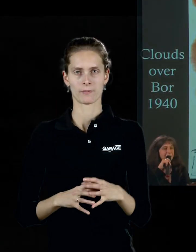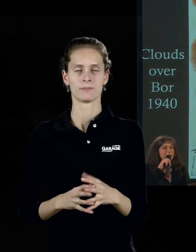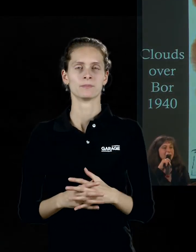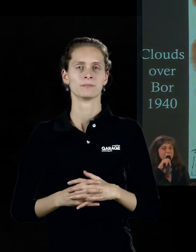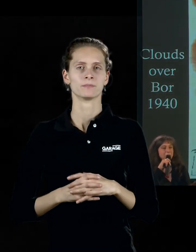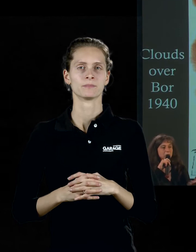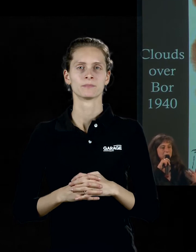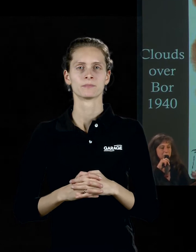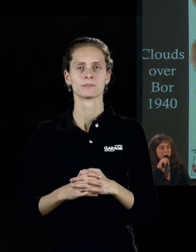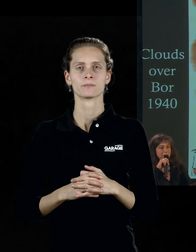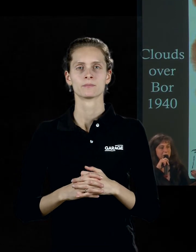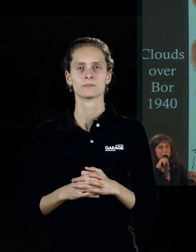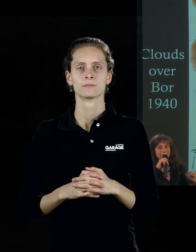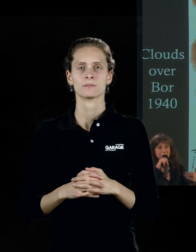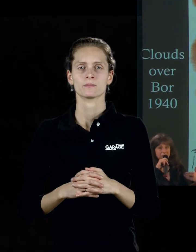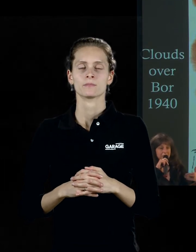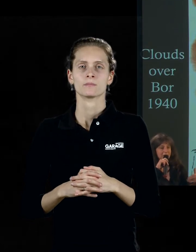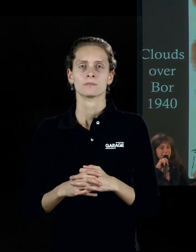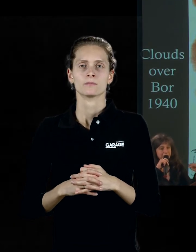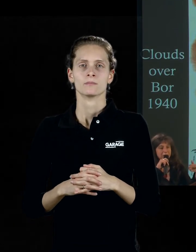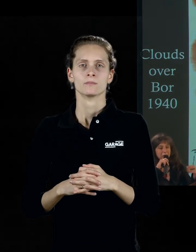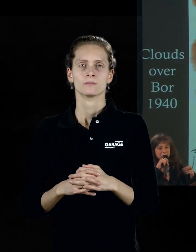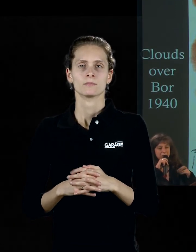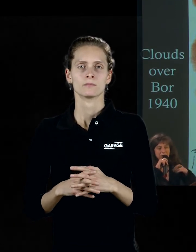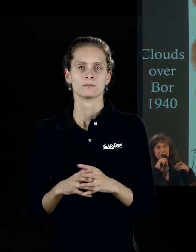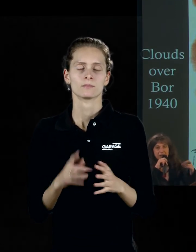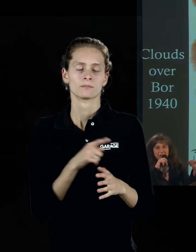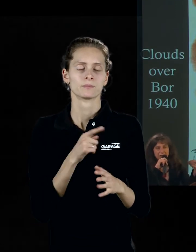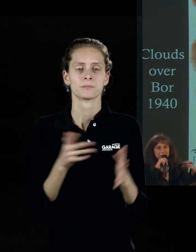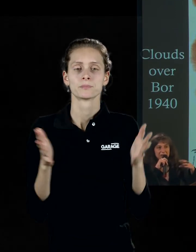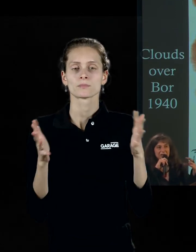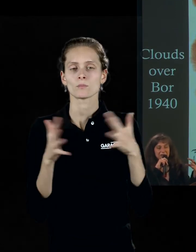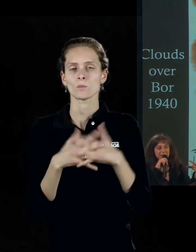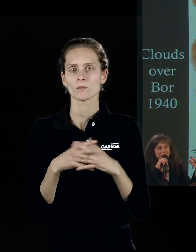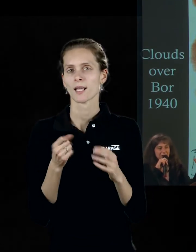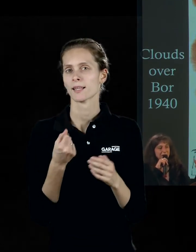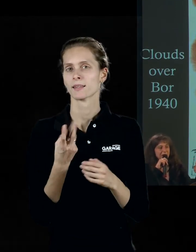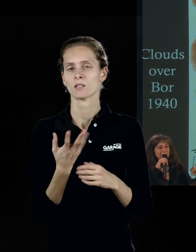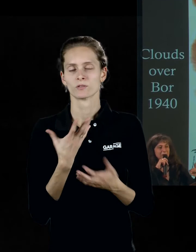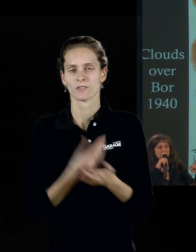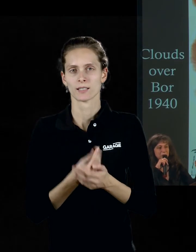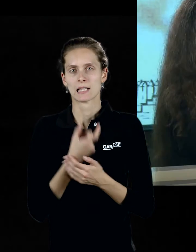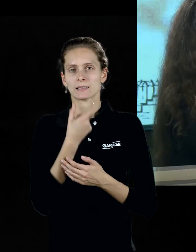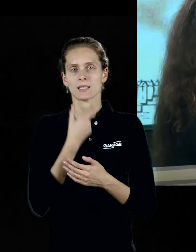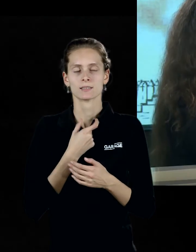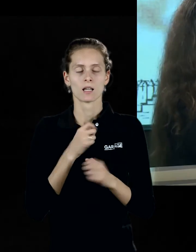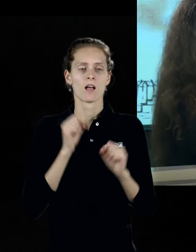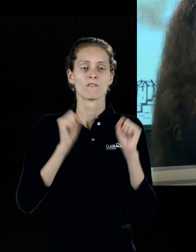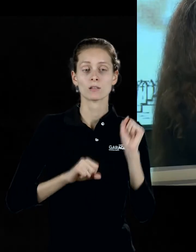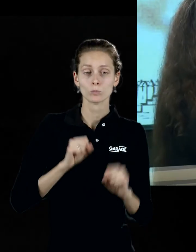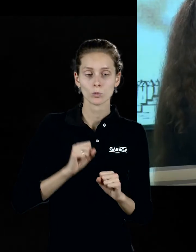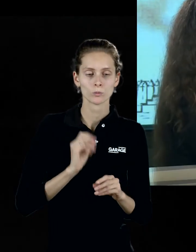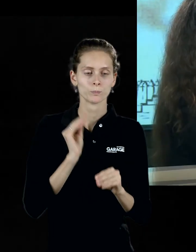глазах. Поэтому он так замечательно комбинирует несколько эстетик, да, своих. Это может быть и